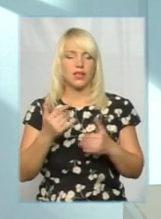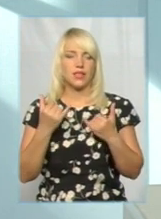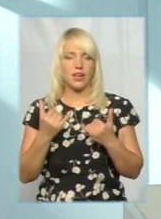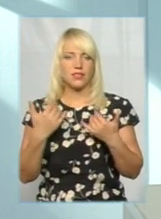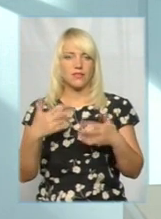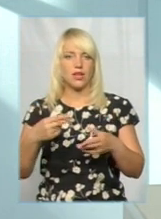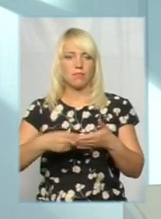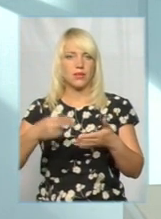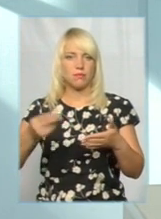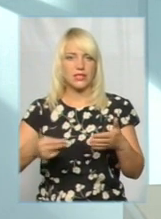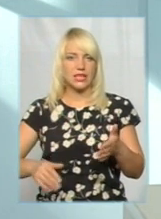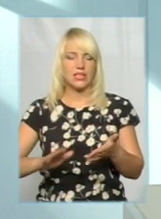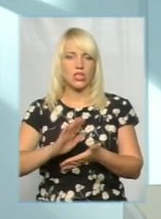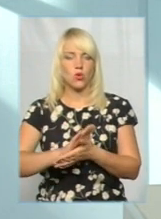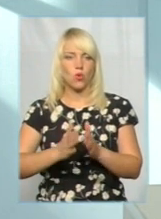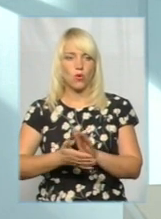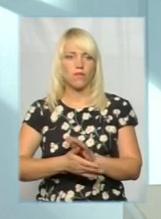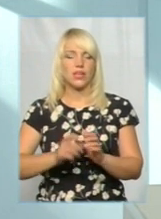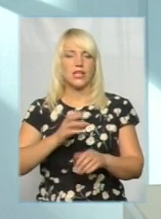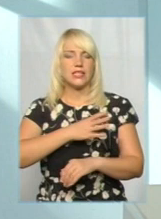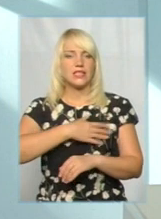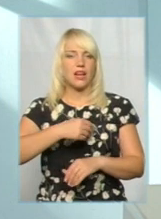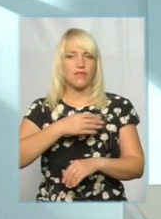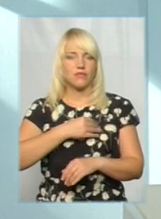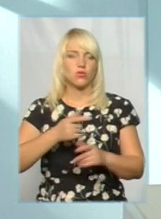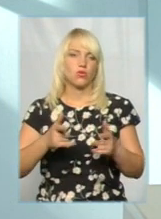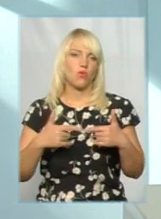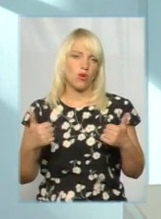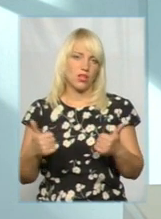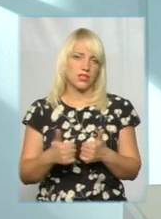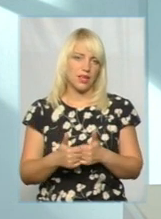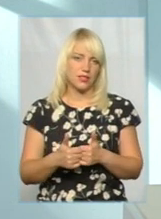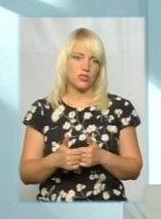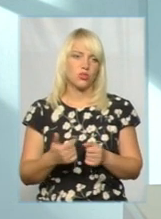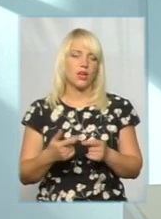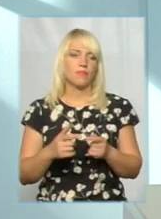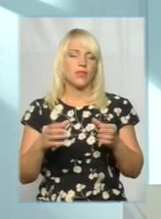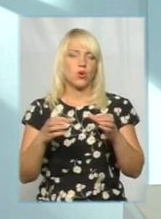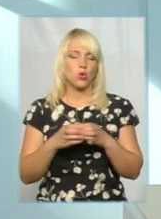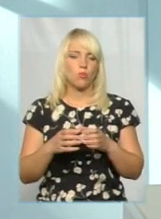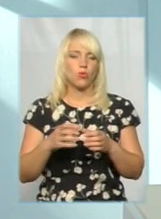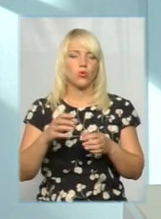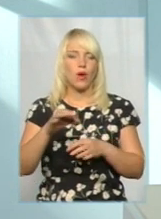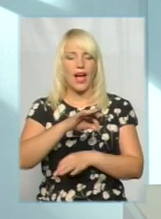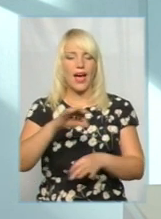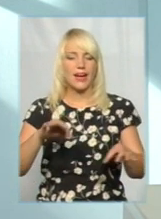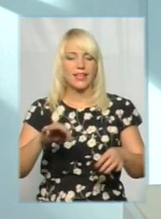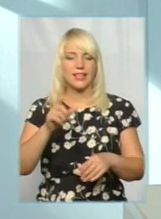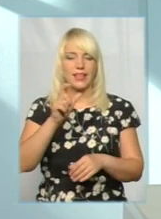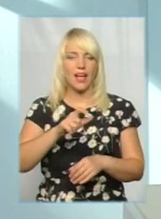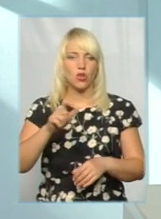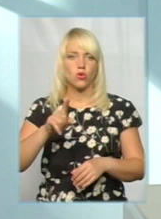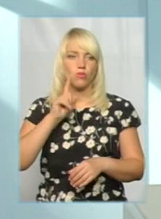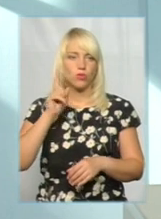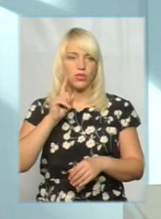вже підписаний договір з львівською організацією, групою архітекторів молодих, які